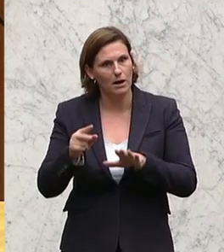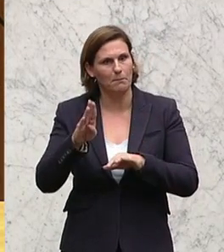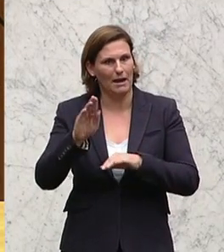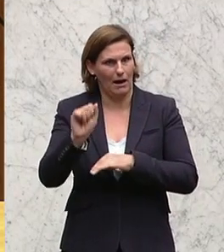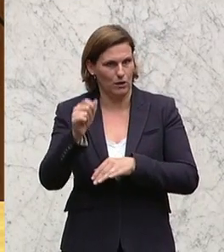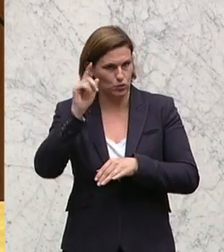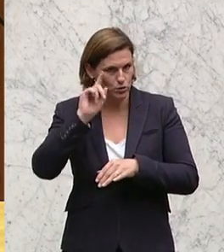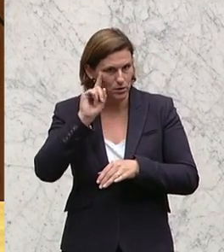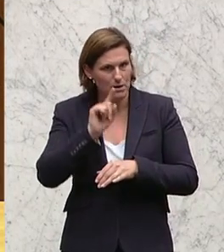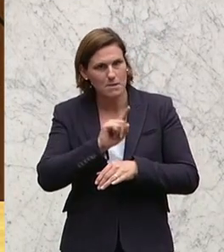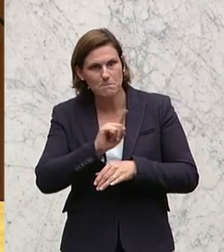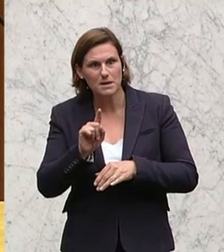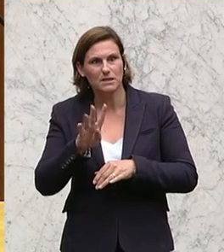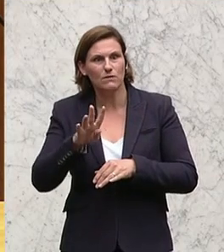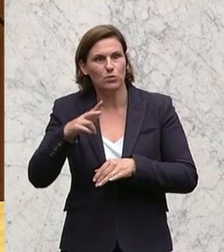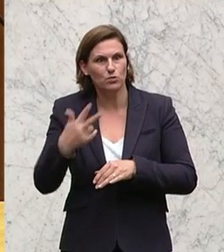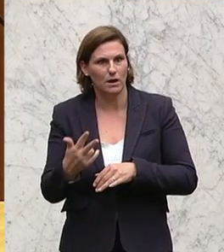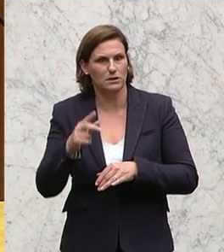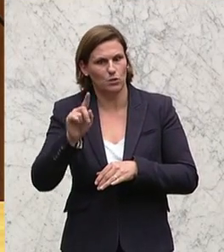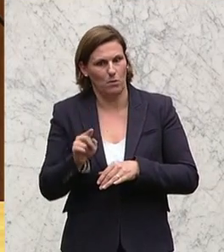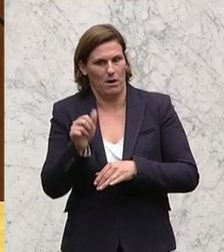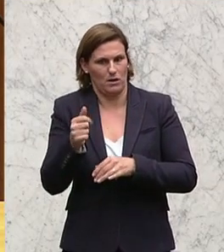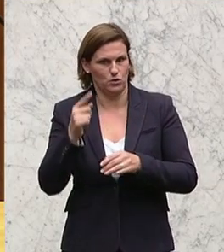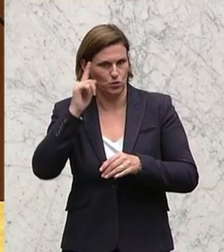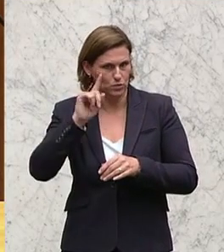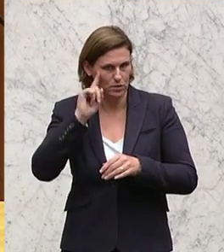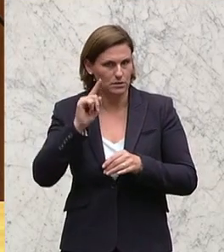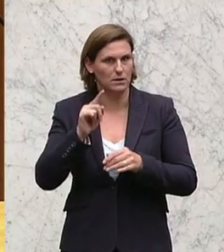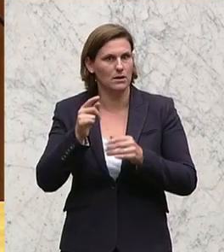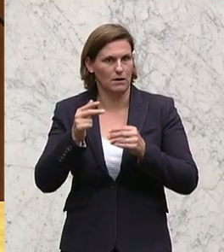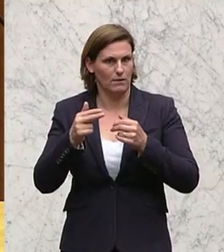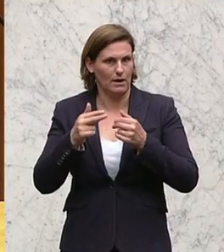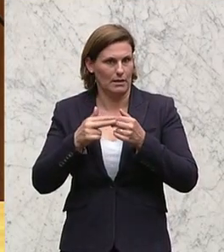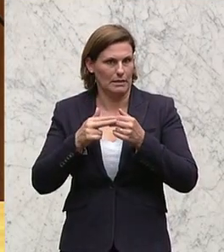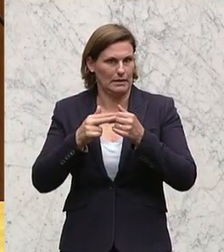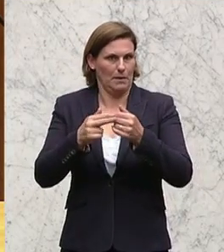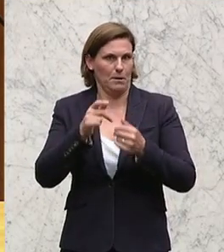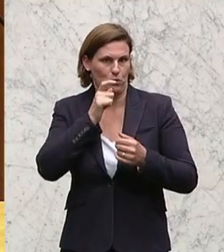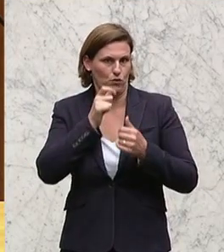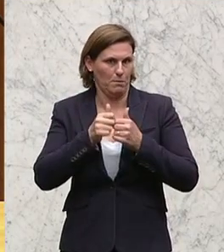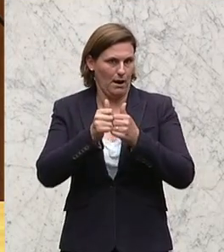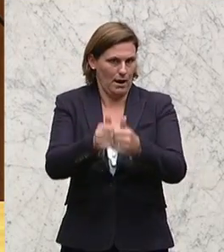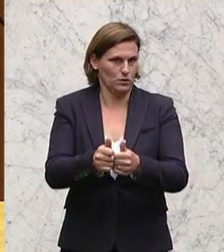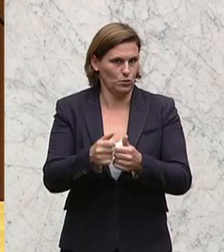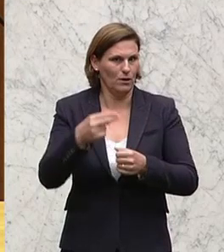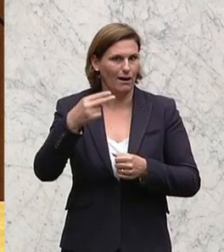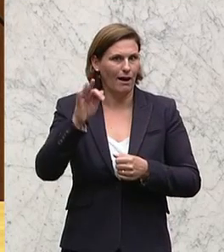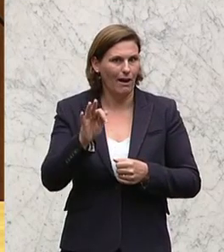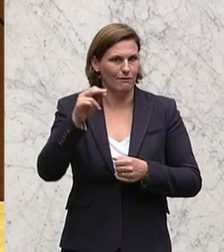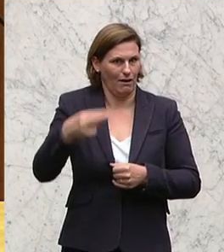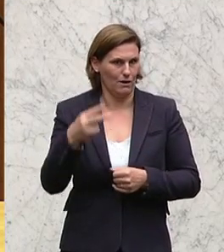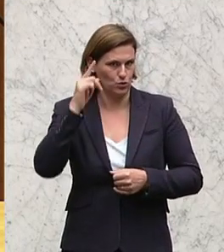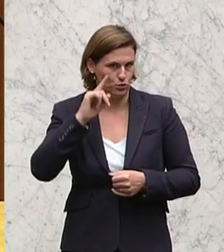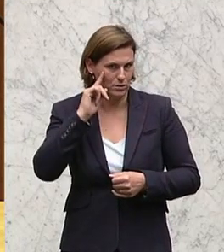bis zu 34,1 Stunden bei berufsbegleitenden FH-Studienlehrgängen. Das heißt, Studium und